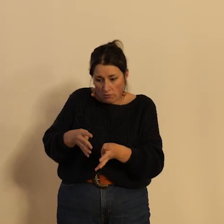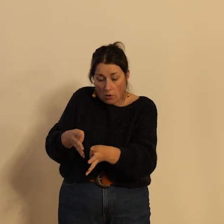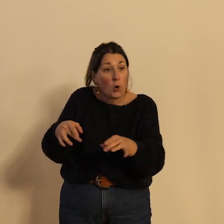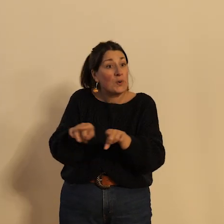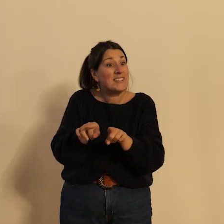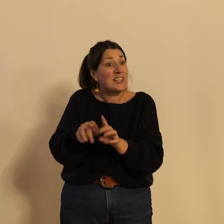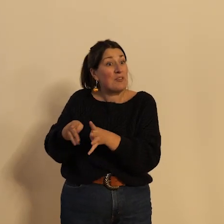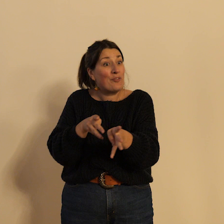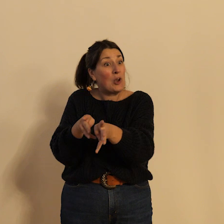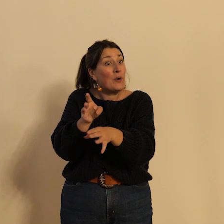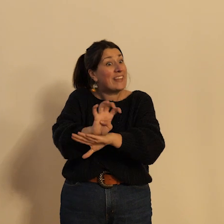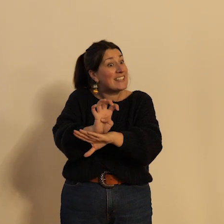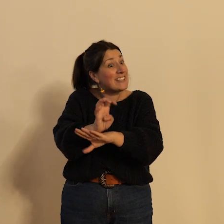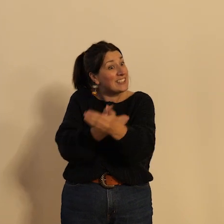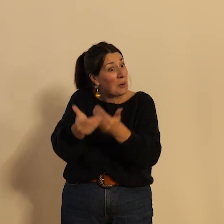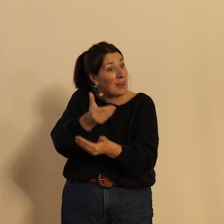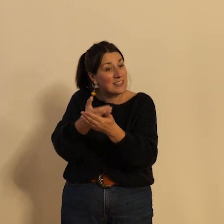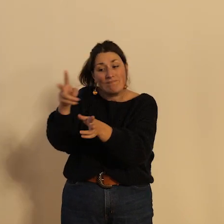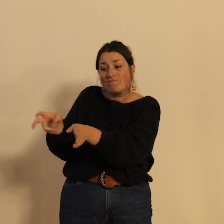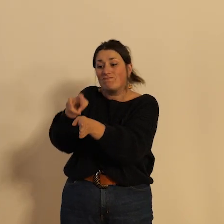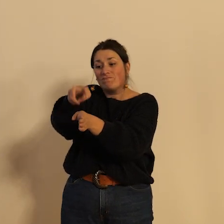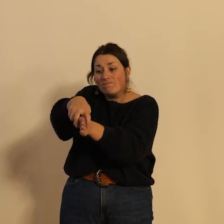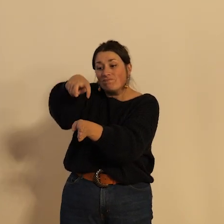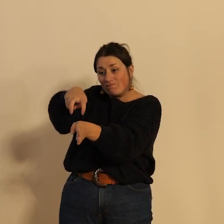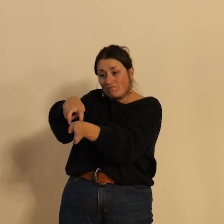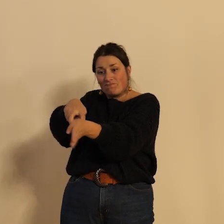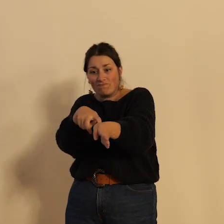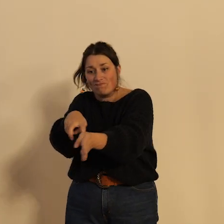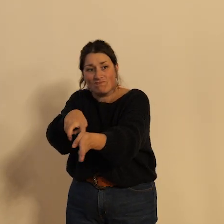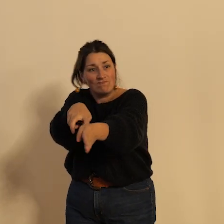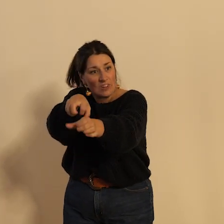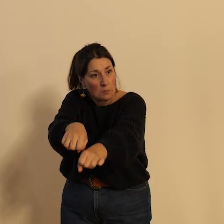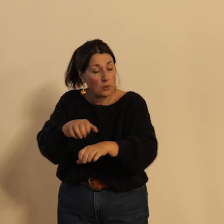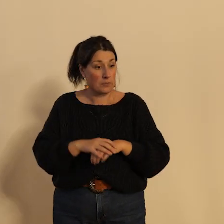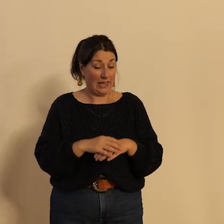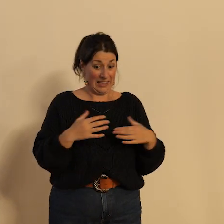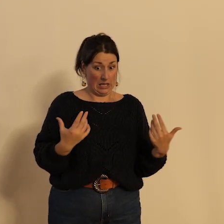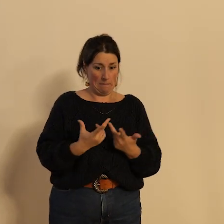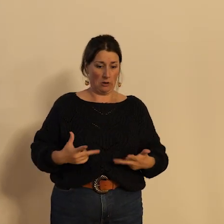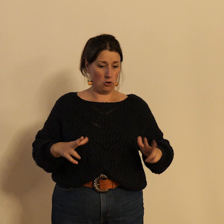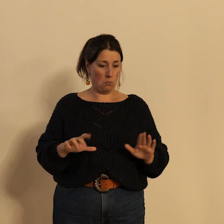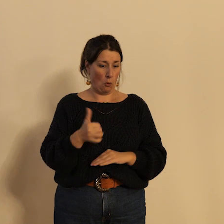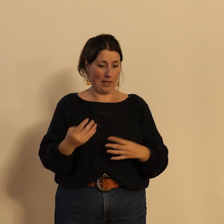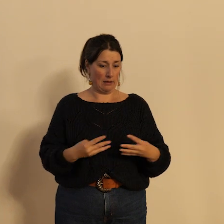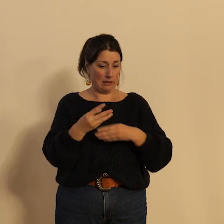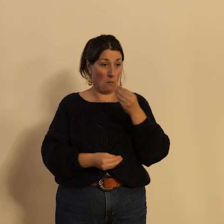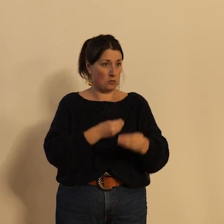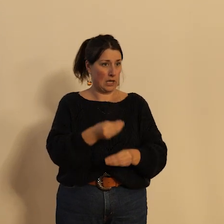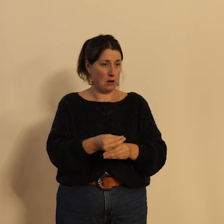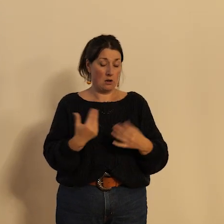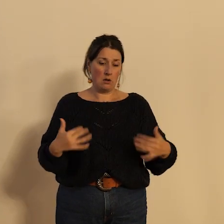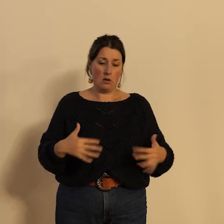taxi mais l'usage de la bicyclette à Tours pendant la période d'occupation comme dans les autres villes va être pénible pour le